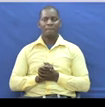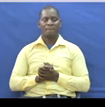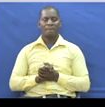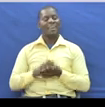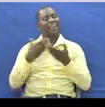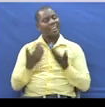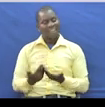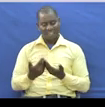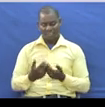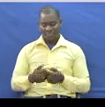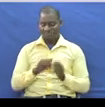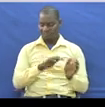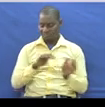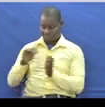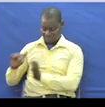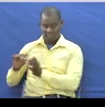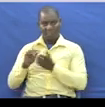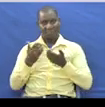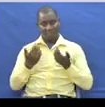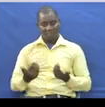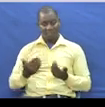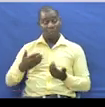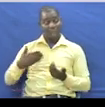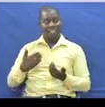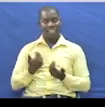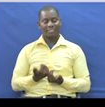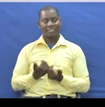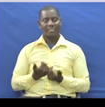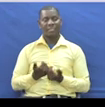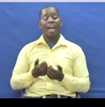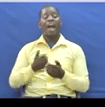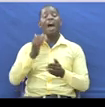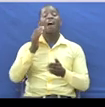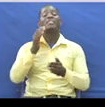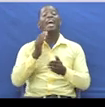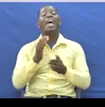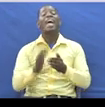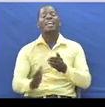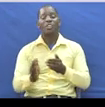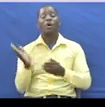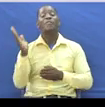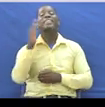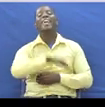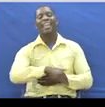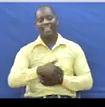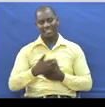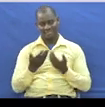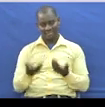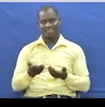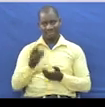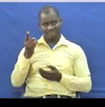Tukiangalia Mfano Mungine Kwa Mfano At the end Of the day Mfano Wapili Uli Kwa